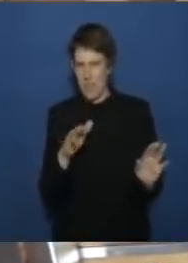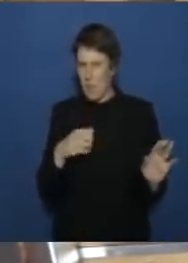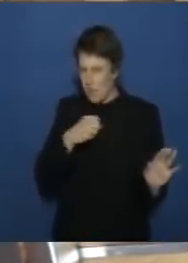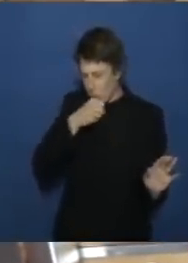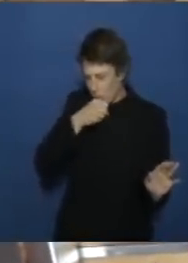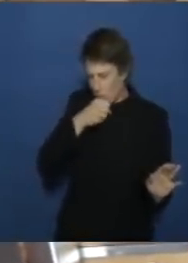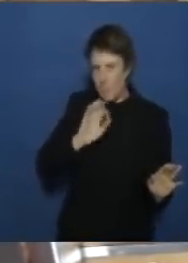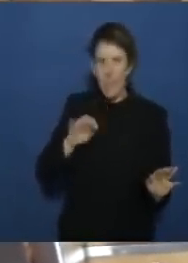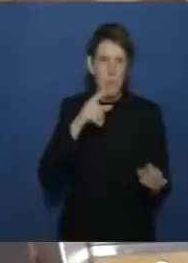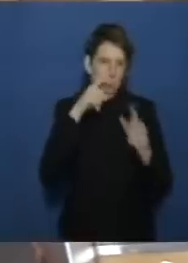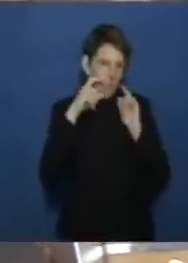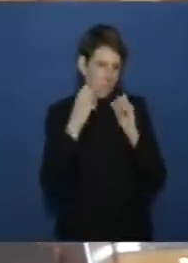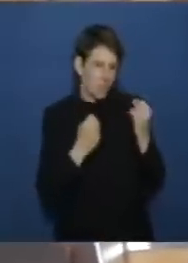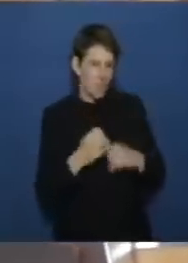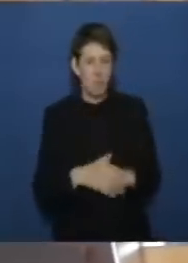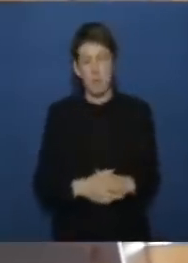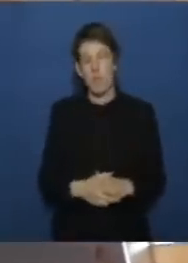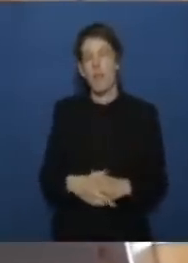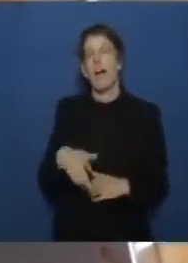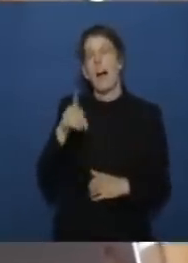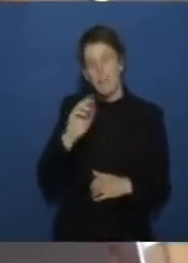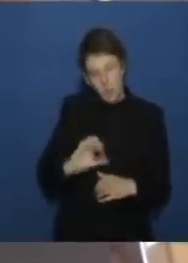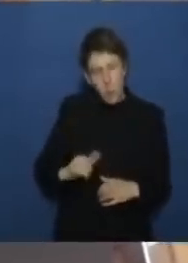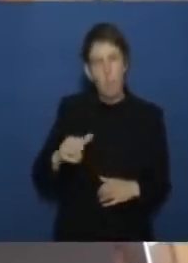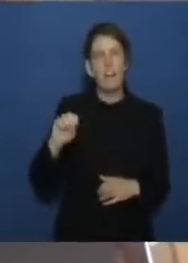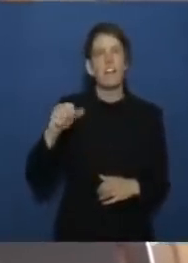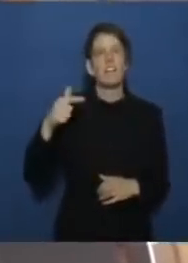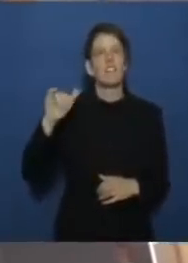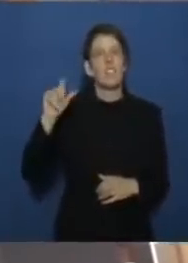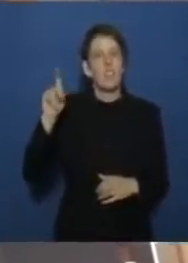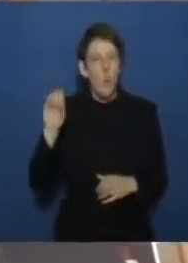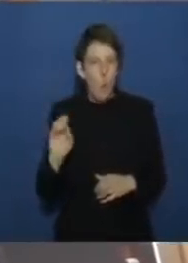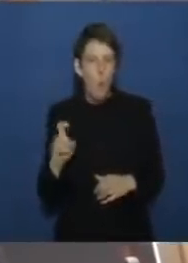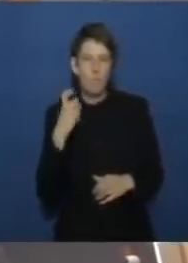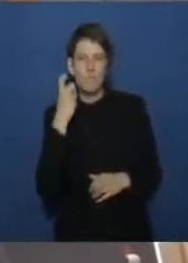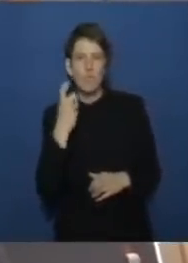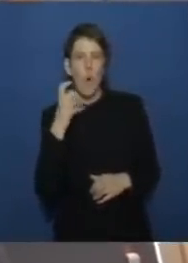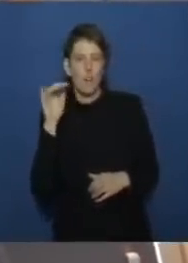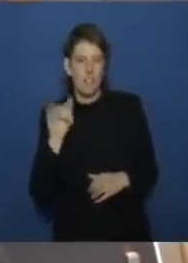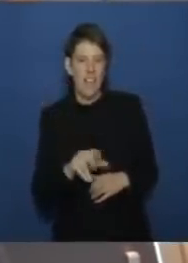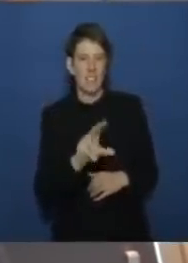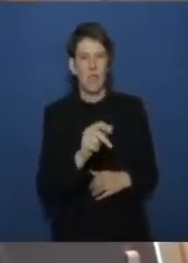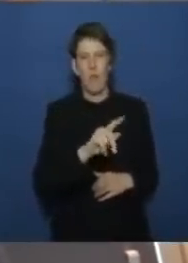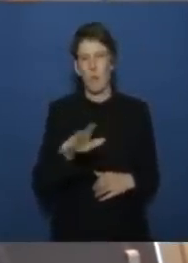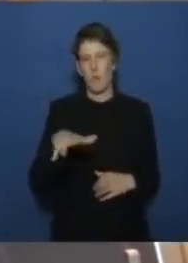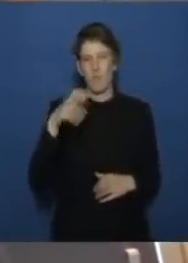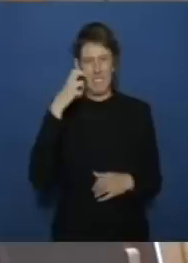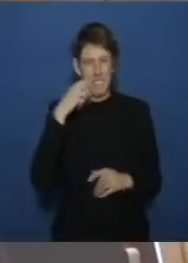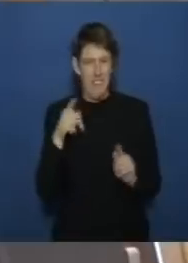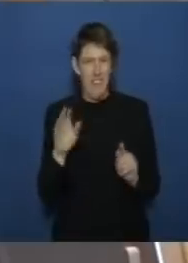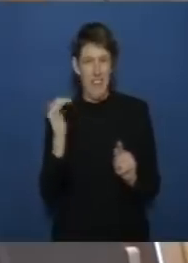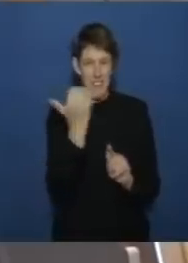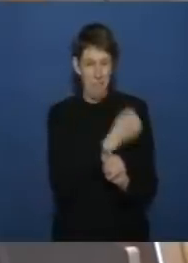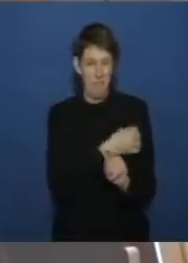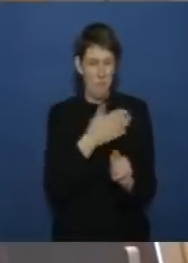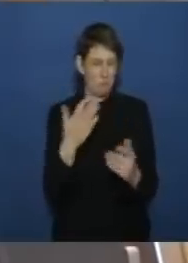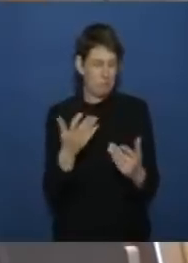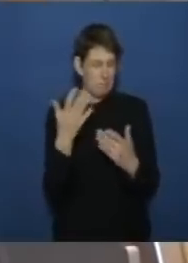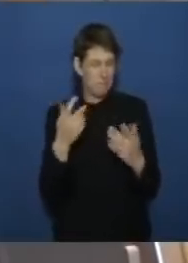das ist mit maske auch schwierig also noch mal die stiko die bedenken was die eben von zwölf bis 15 jährigen betrifft